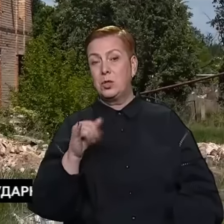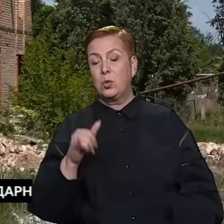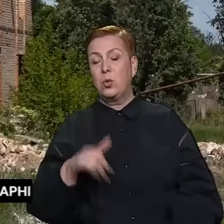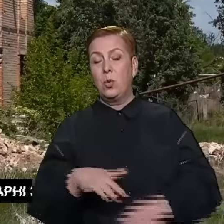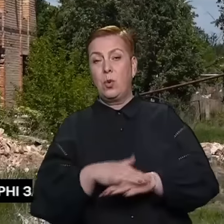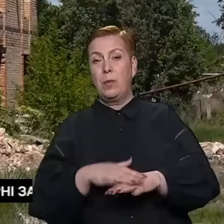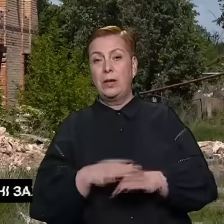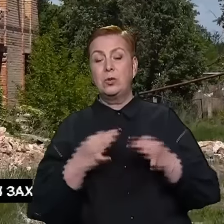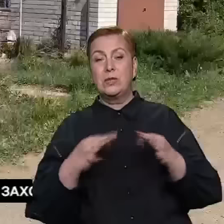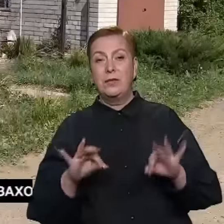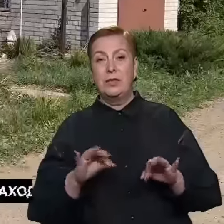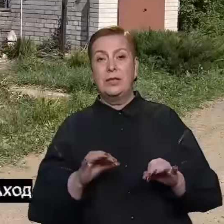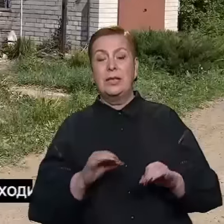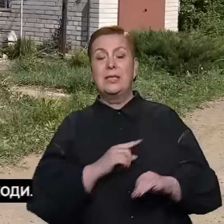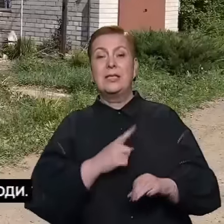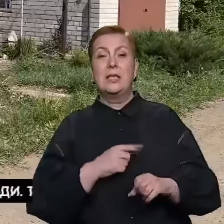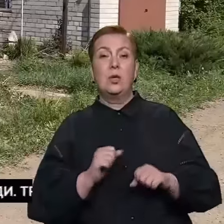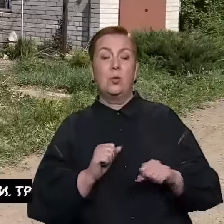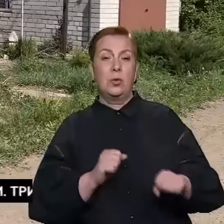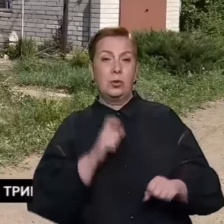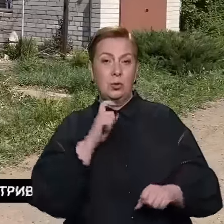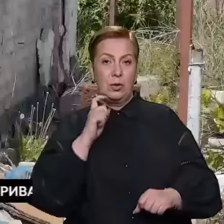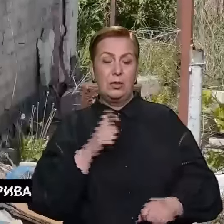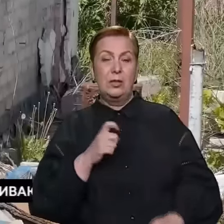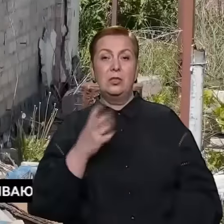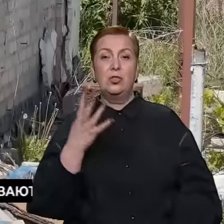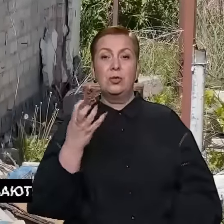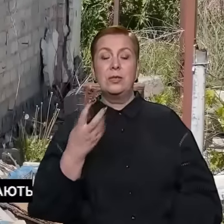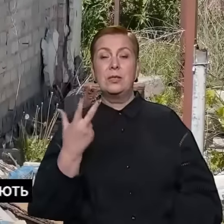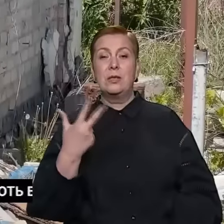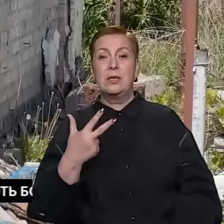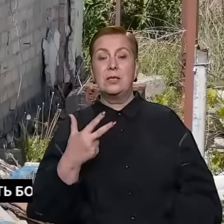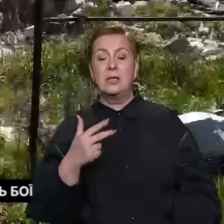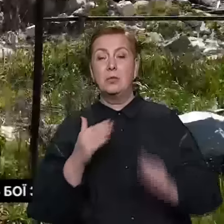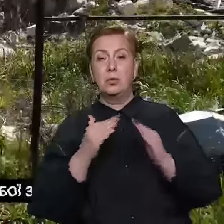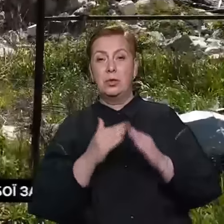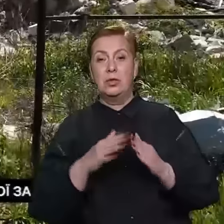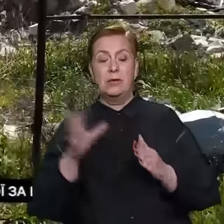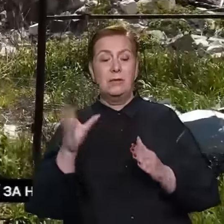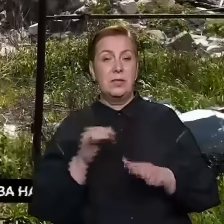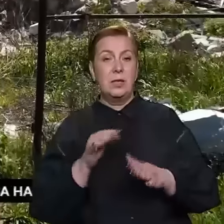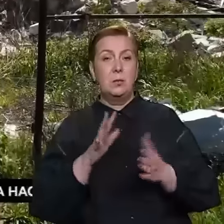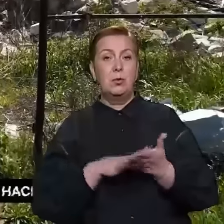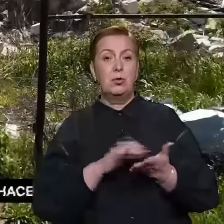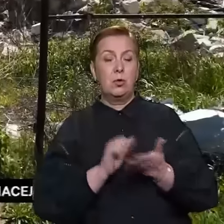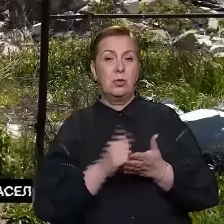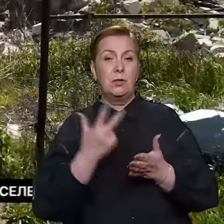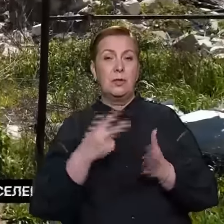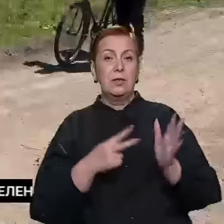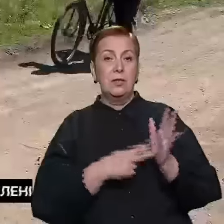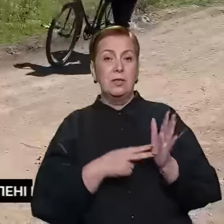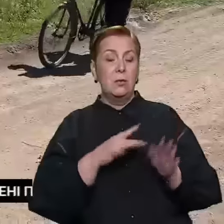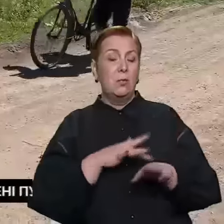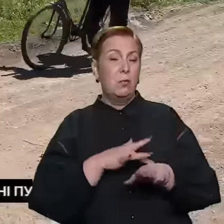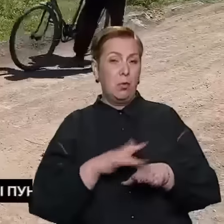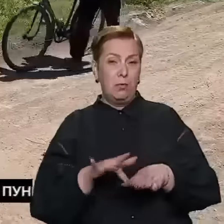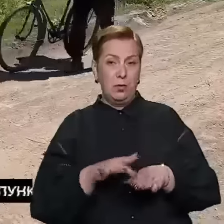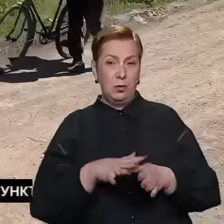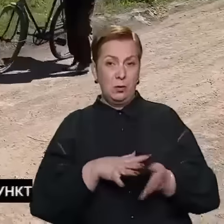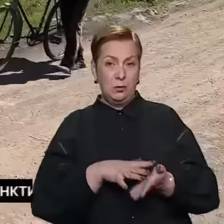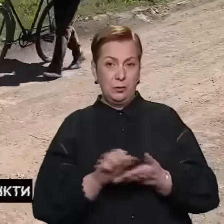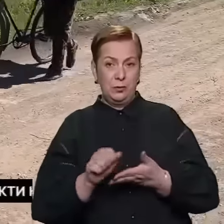звільнили Сили оборони України. 430 будинків. Всі пошкоджені обстрілами. 37 повністю зруйновані. До